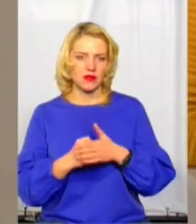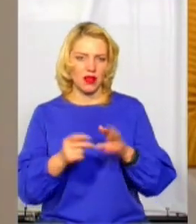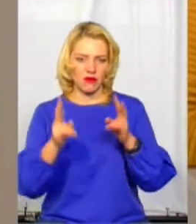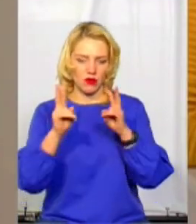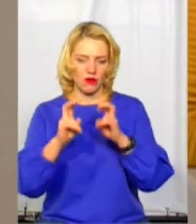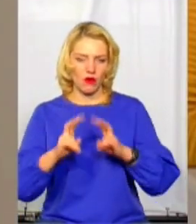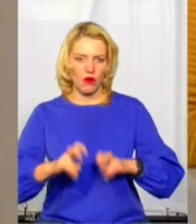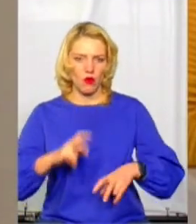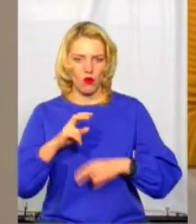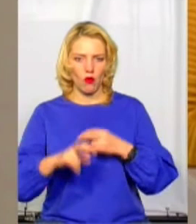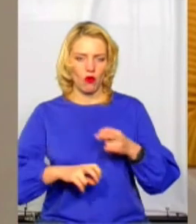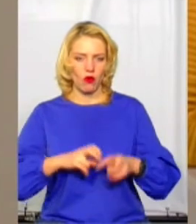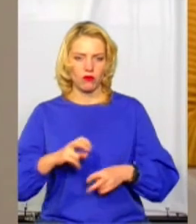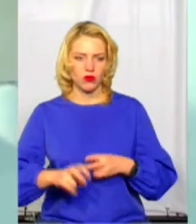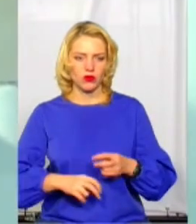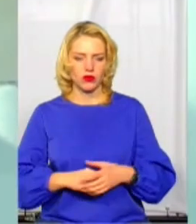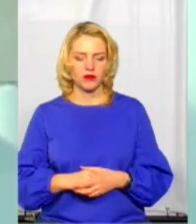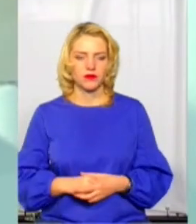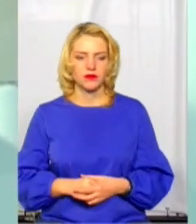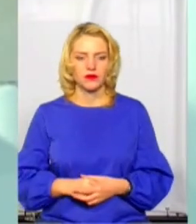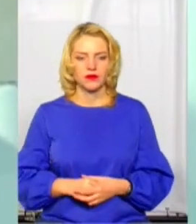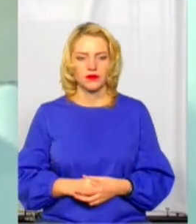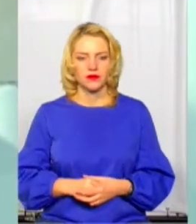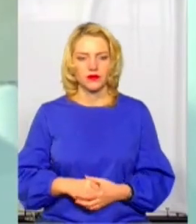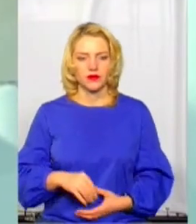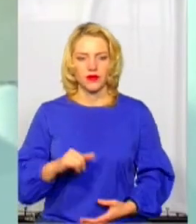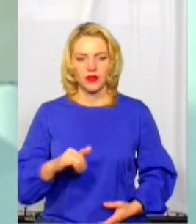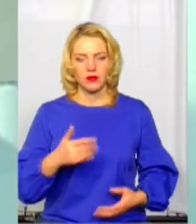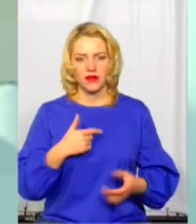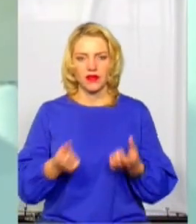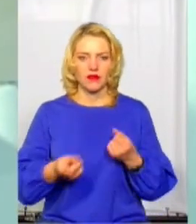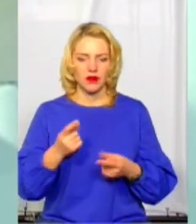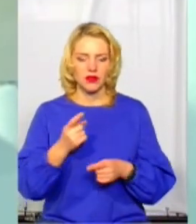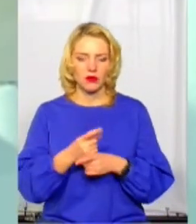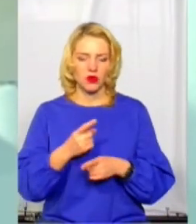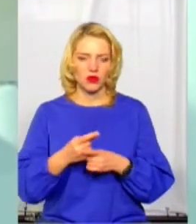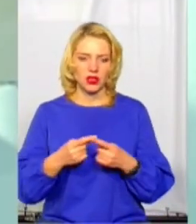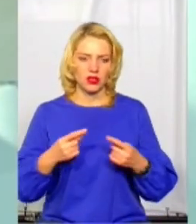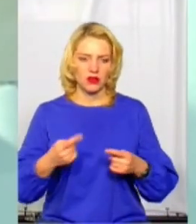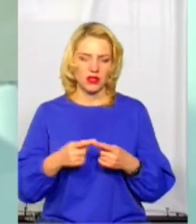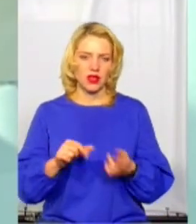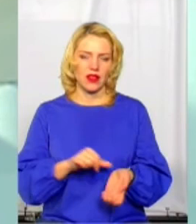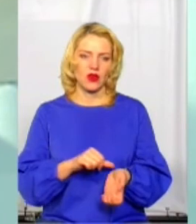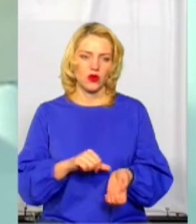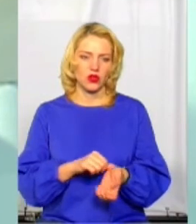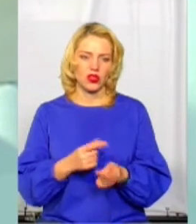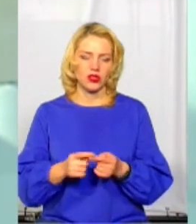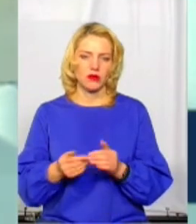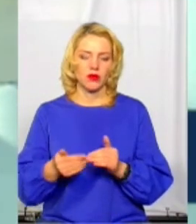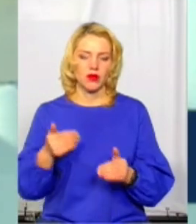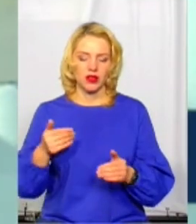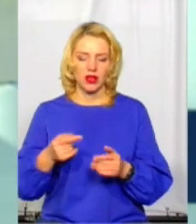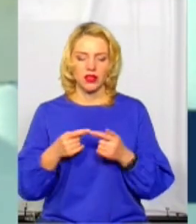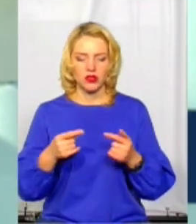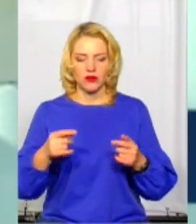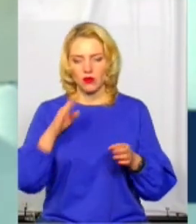на підставі статті 34 закони України про Національну поліцію і виявляємо заборонені речовини. Тобто, це попередня речовина,